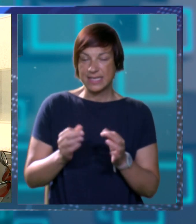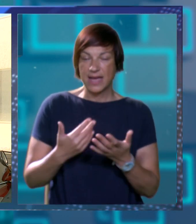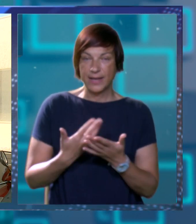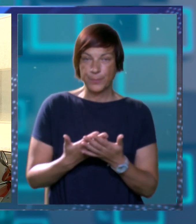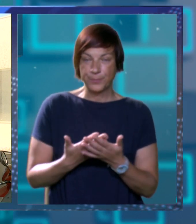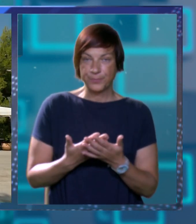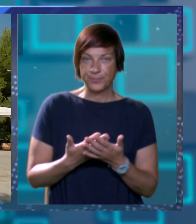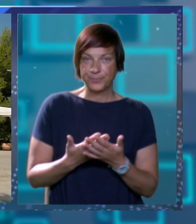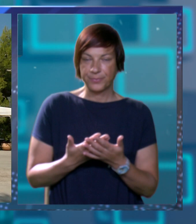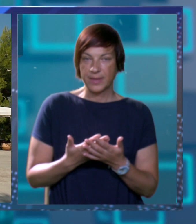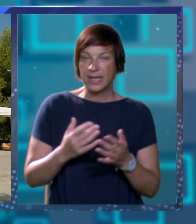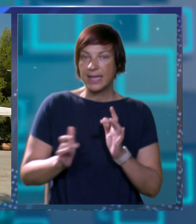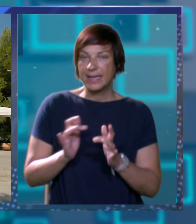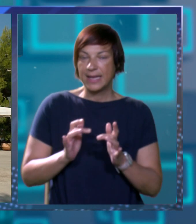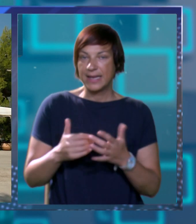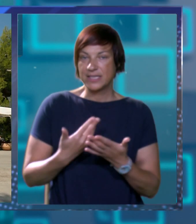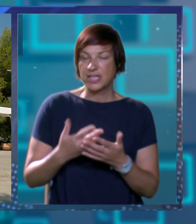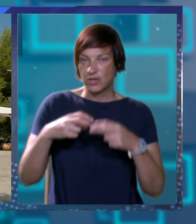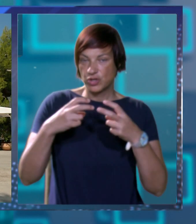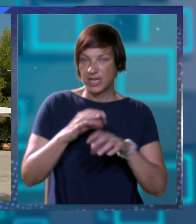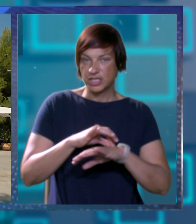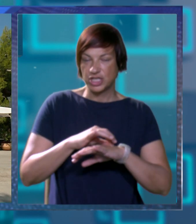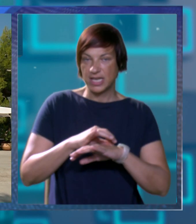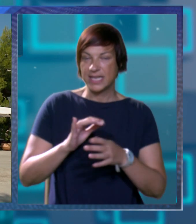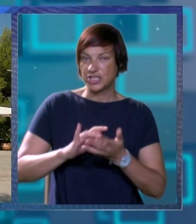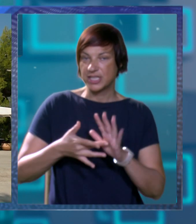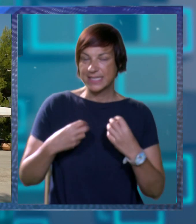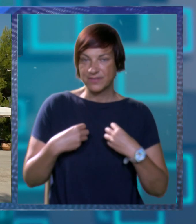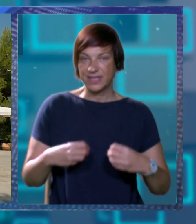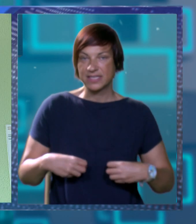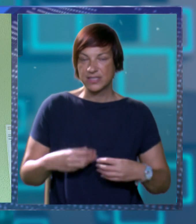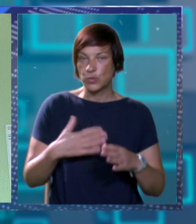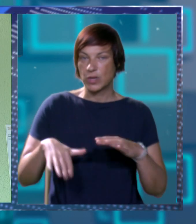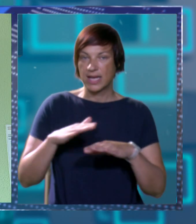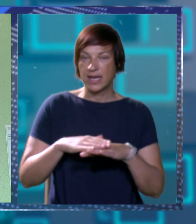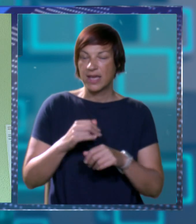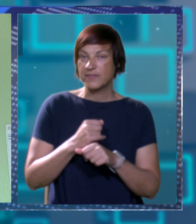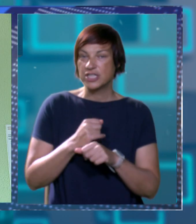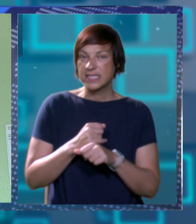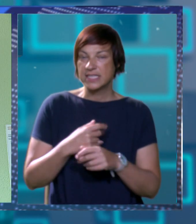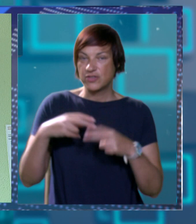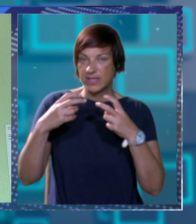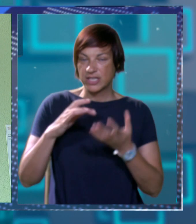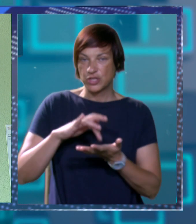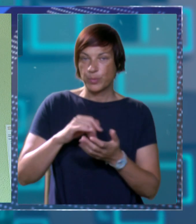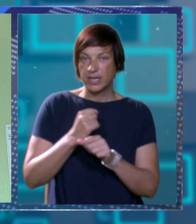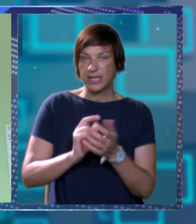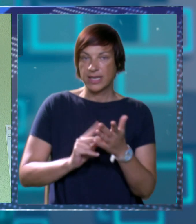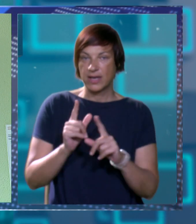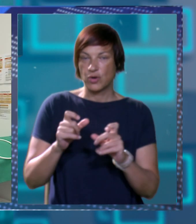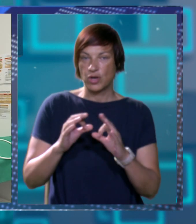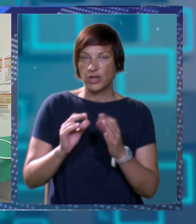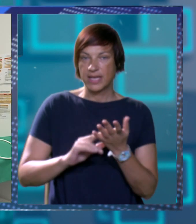su zainteresirani. Na natječaju se tako traže liječnici gotovo svih struka, a najviše izvršitelja traži se u područjima